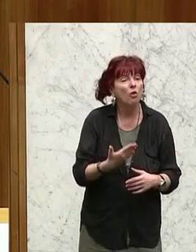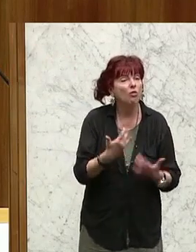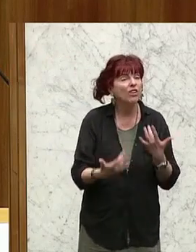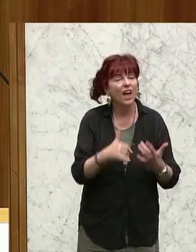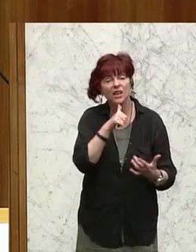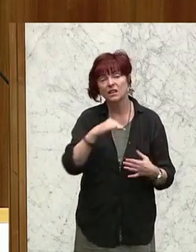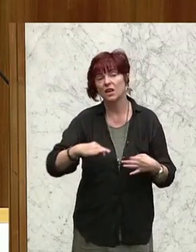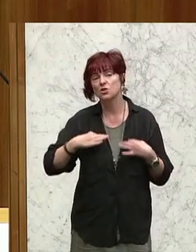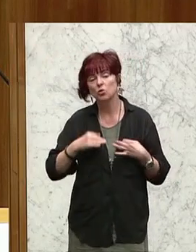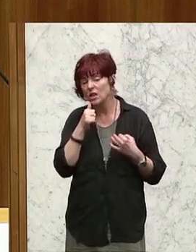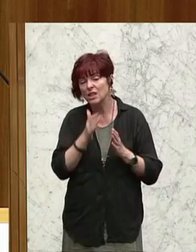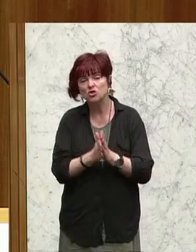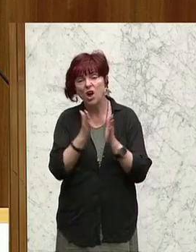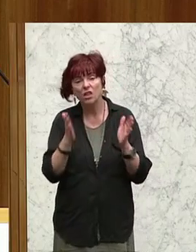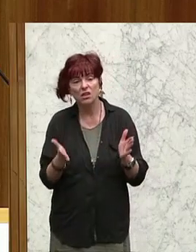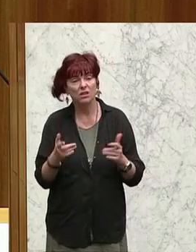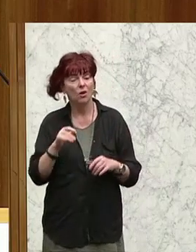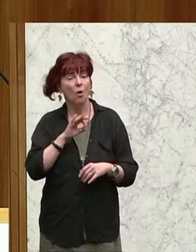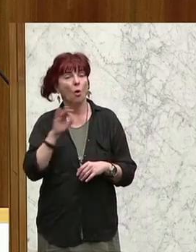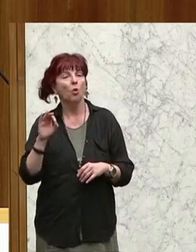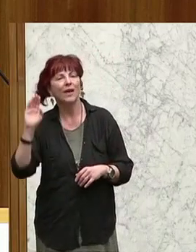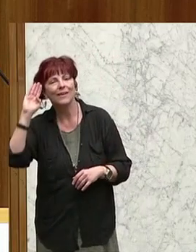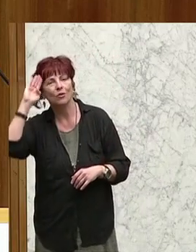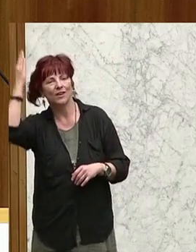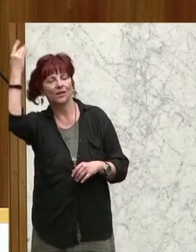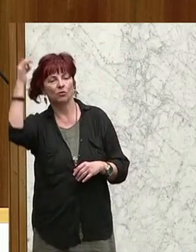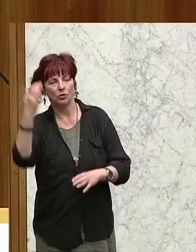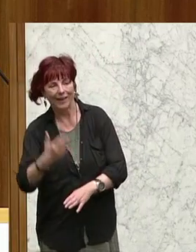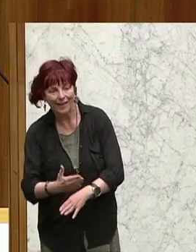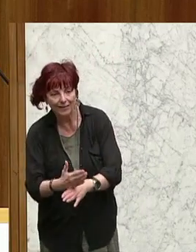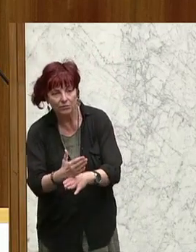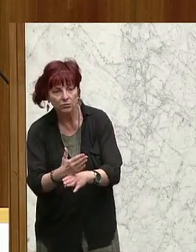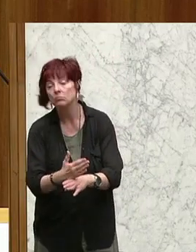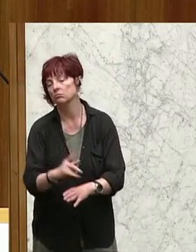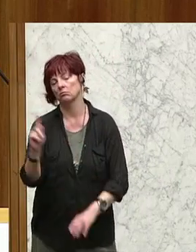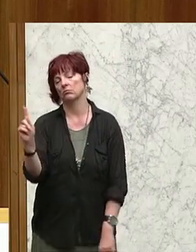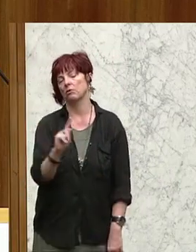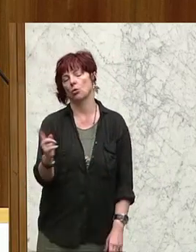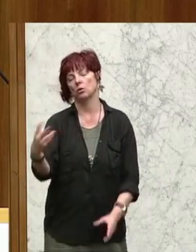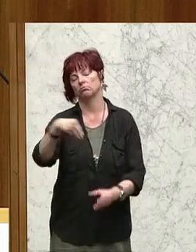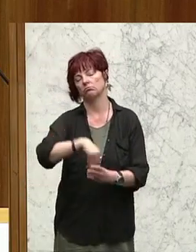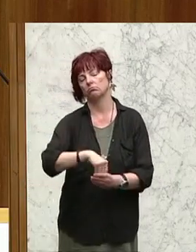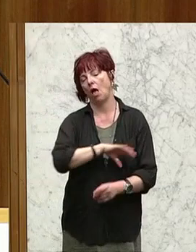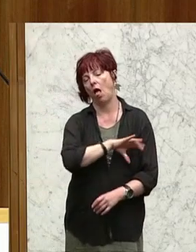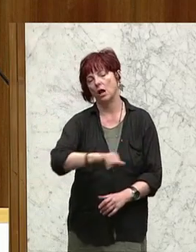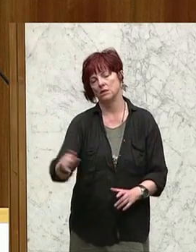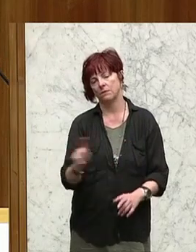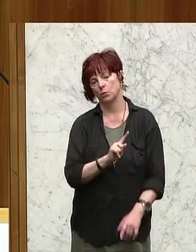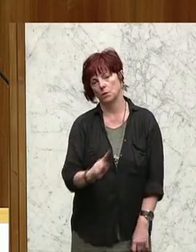oder sonst was ist, oder innovativ ist, oder sogar vielleicht weiterhilft, das ist alles verboten und ist hier mit dabei. Also,